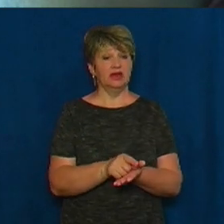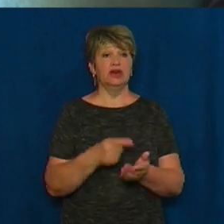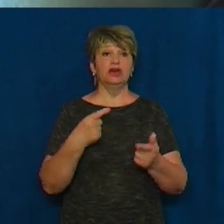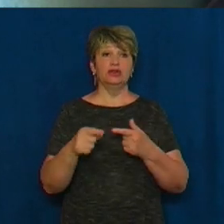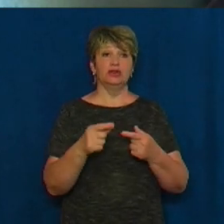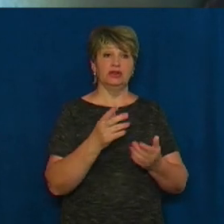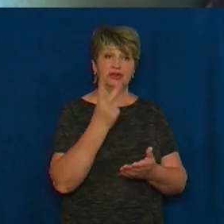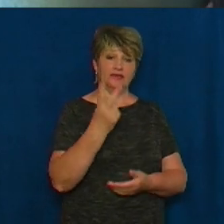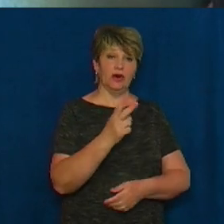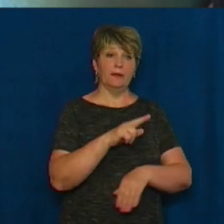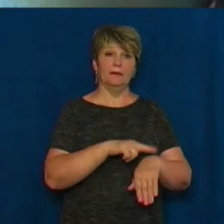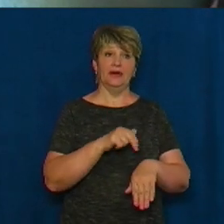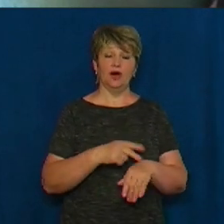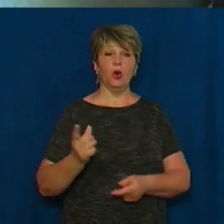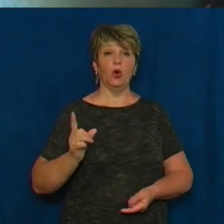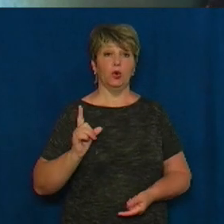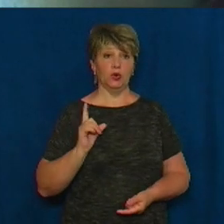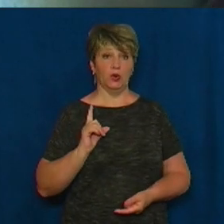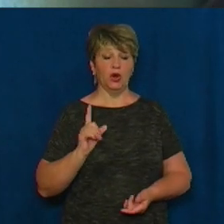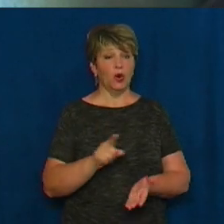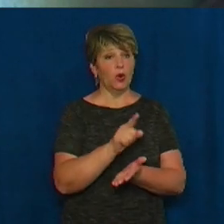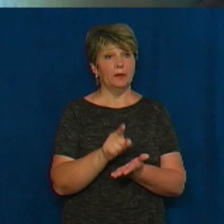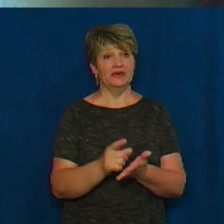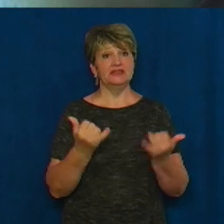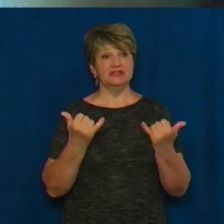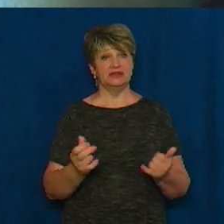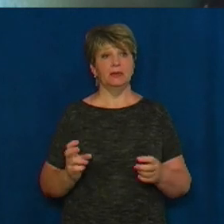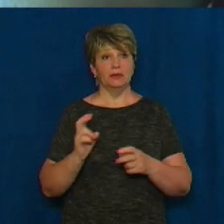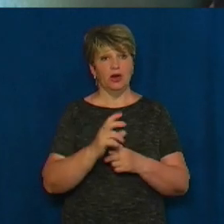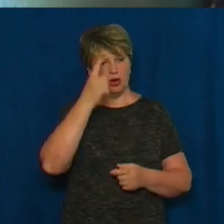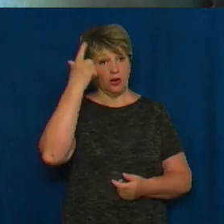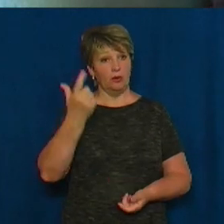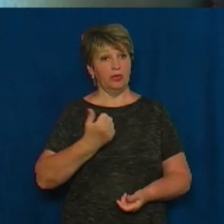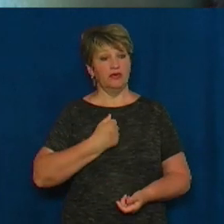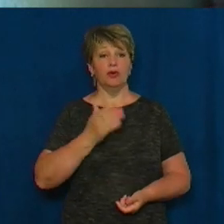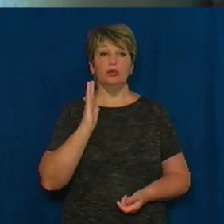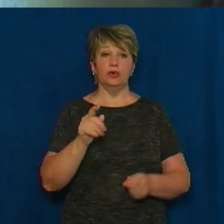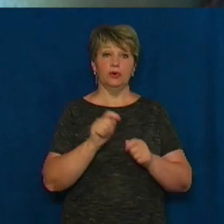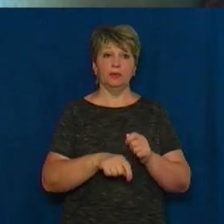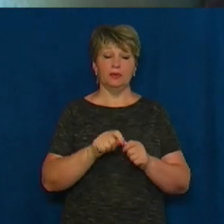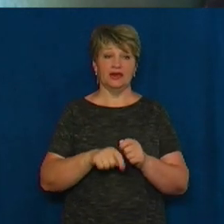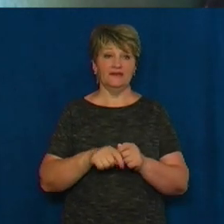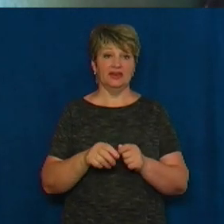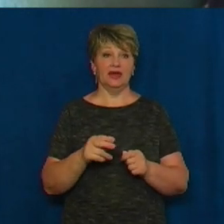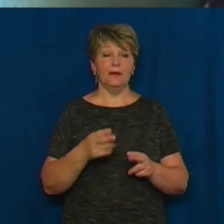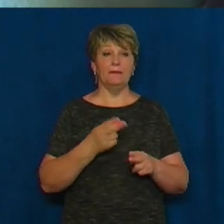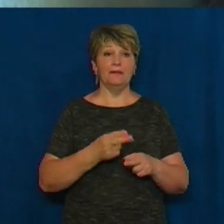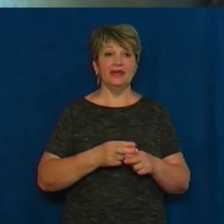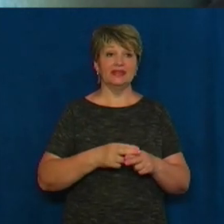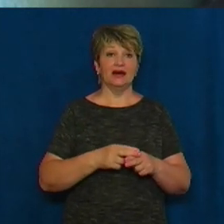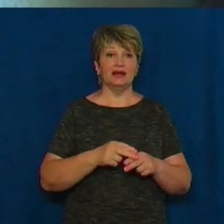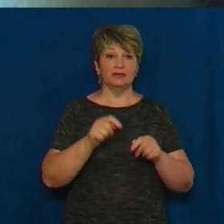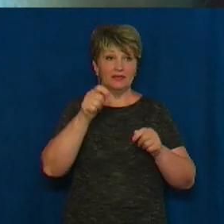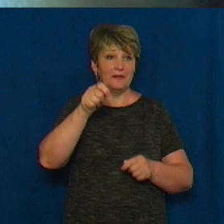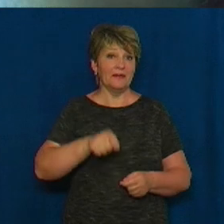поліції охорони. Обов'язково сьогодні вже прийшло повідомлення, буде перевірка з металодетектором на наявність